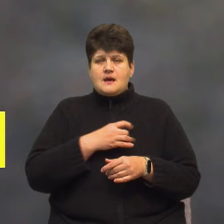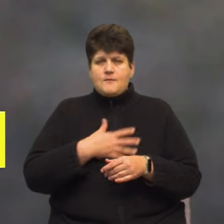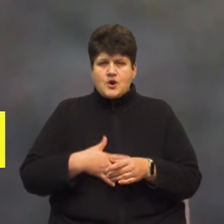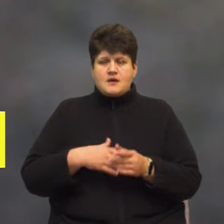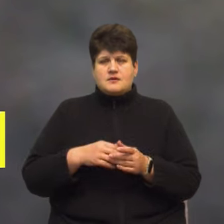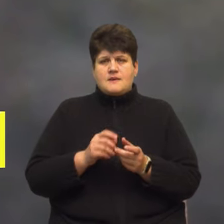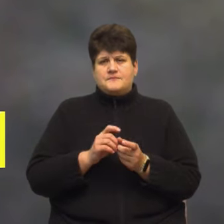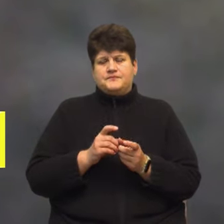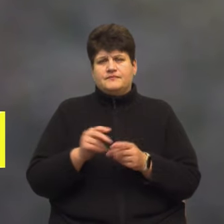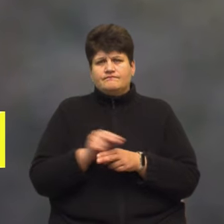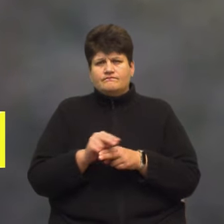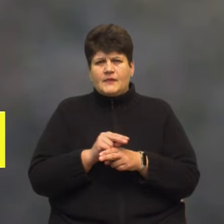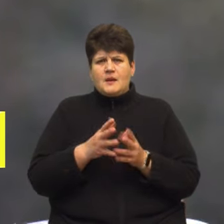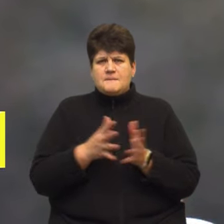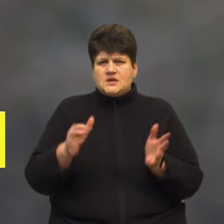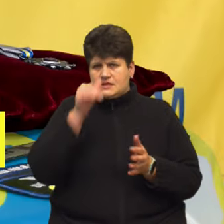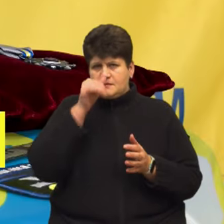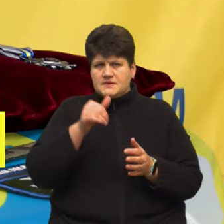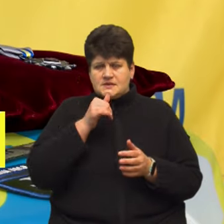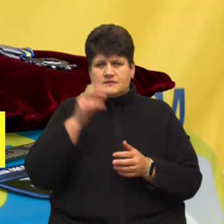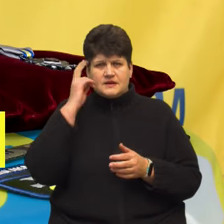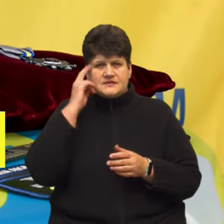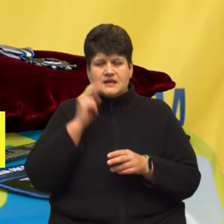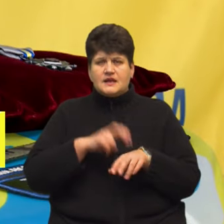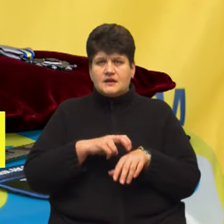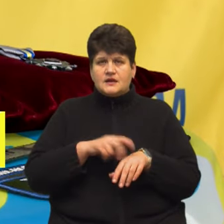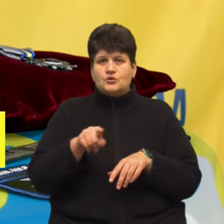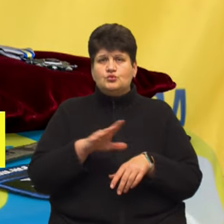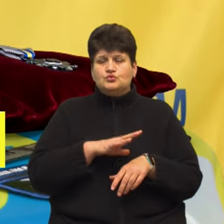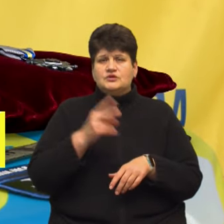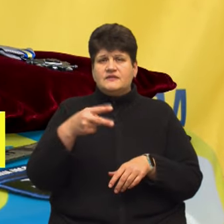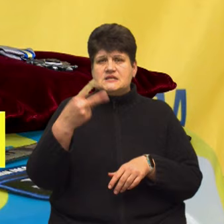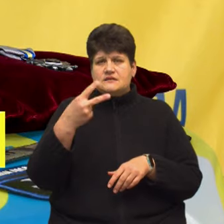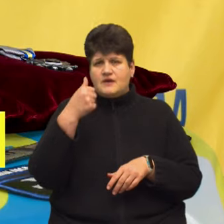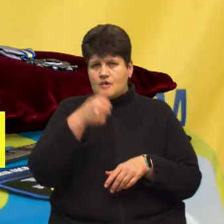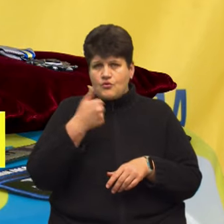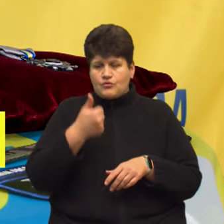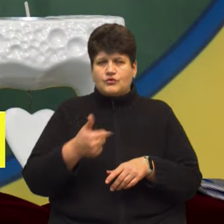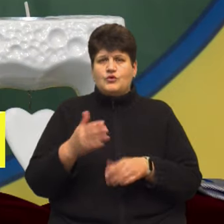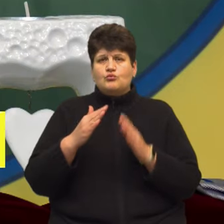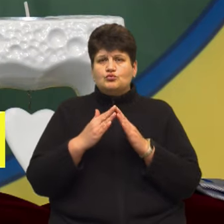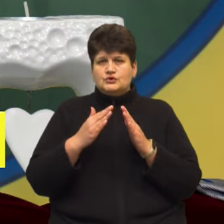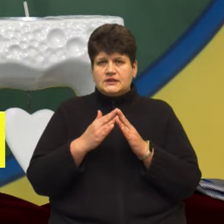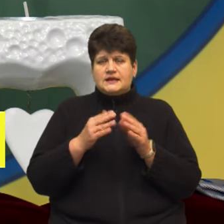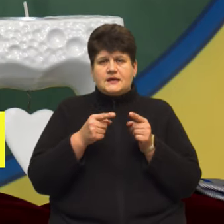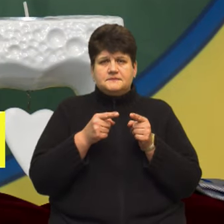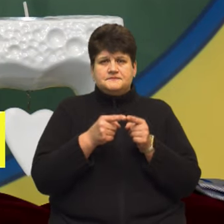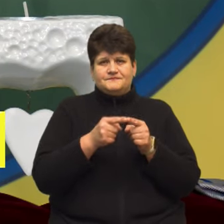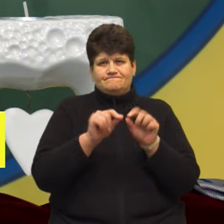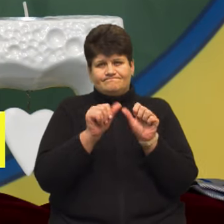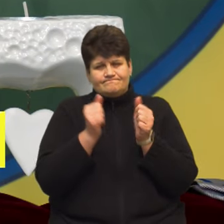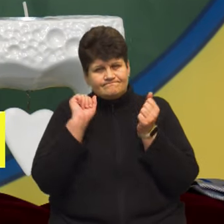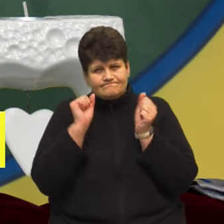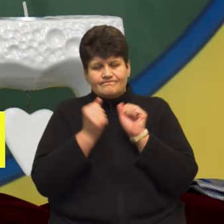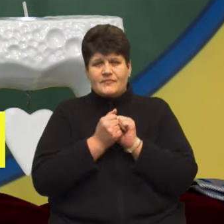але 1 листопада його серце зупинилося. Військовому було 22 роки. У будинку Віктора – пам'ятний куток із фотографією,